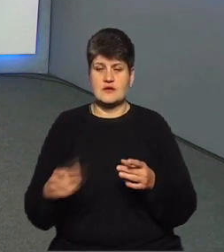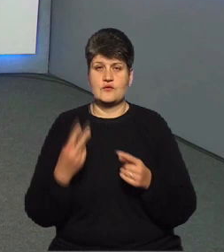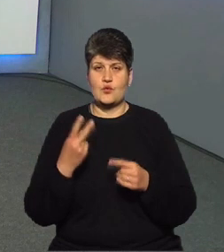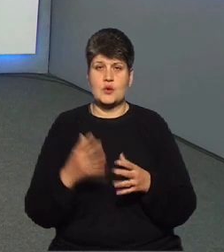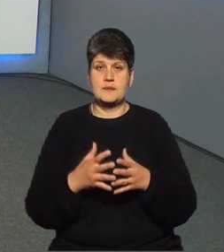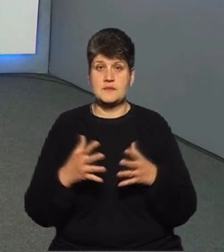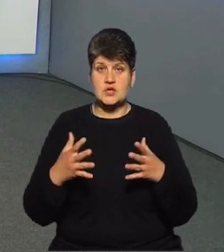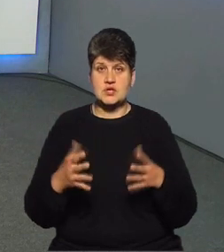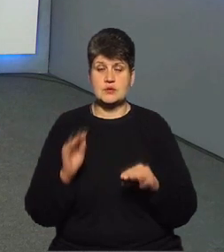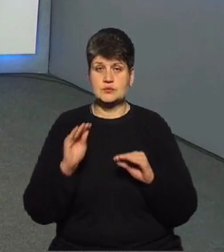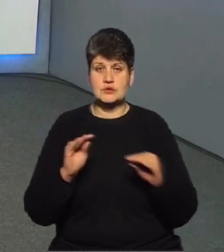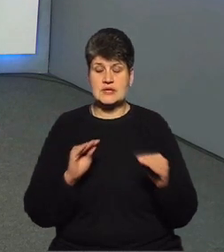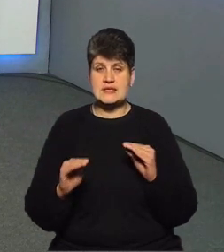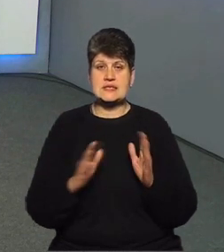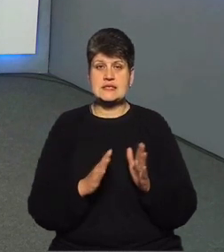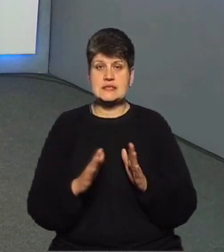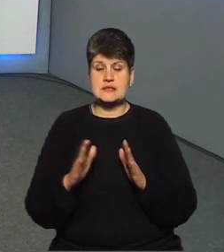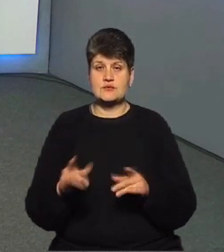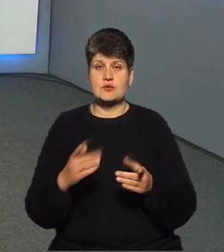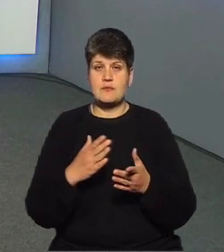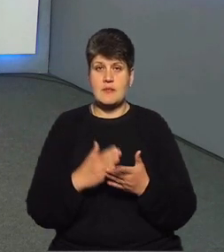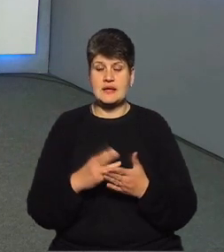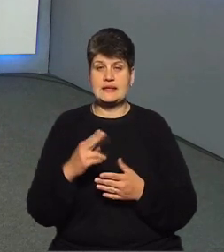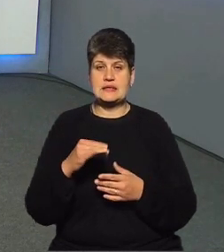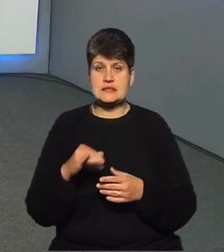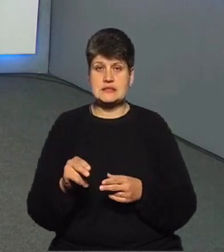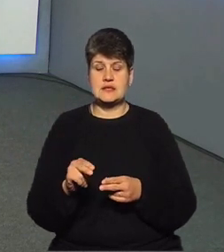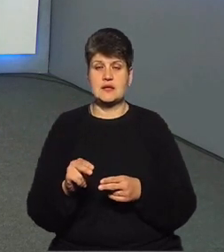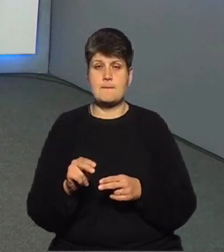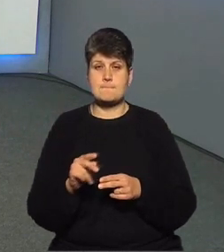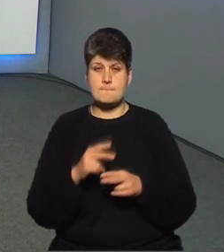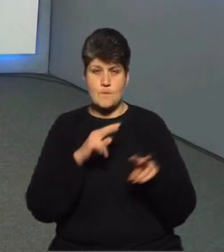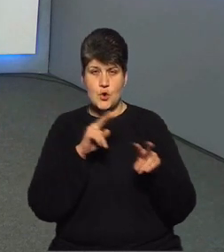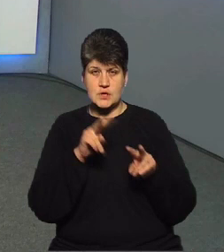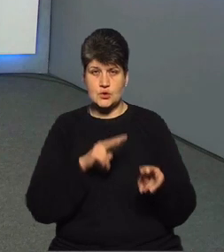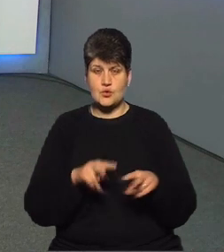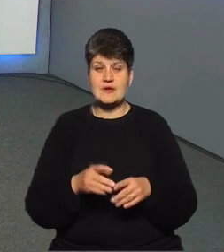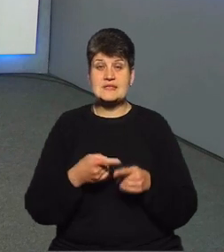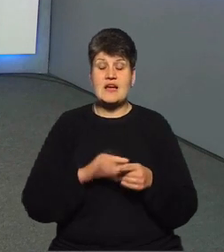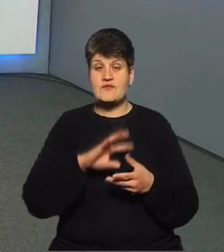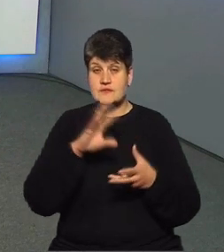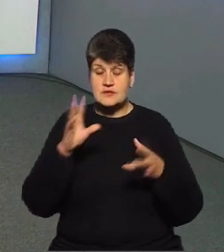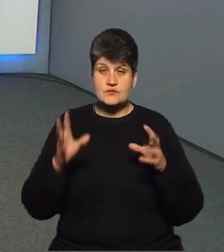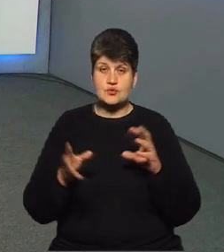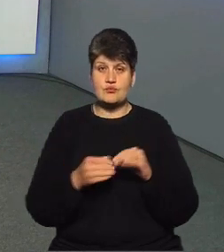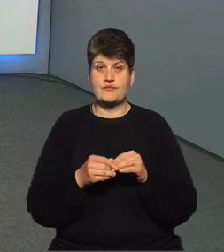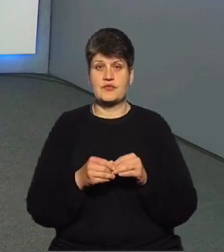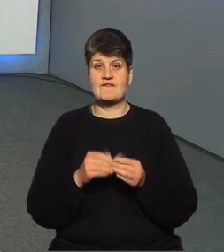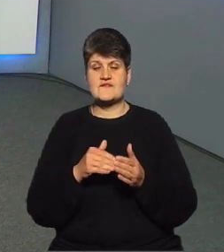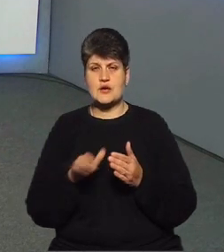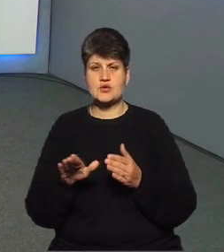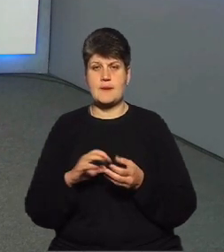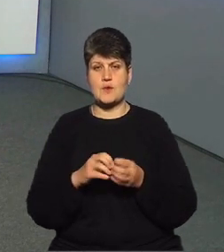система скада для того, щоб мати дистанційний моніторинг роботи всіх об'єктів. Це все в сукупності виключає оті проблеми, про які нас